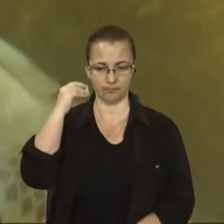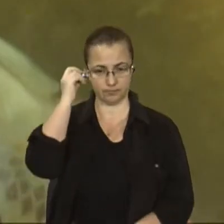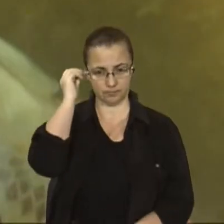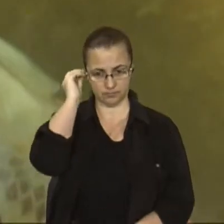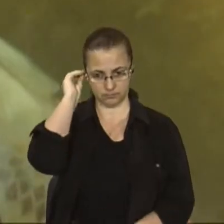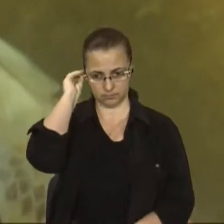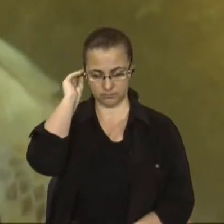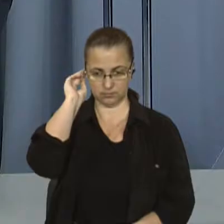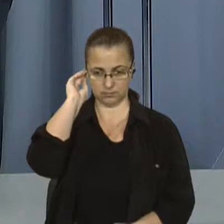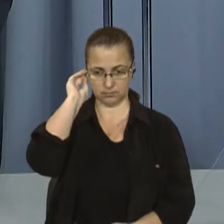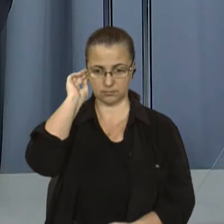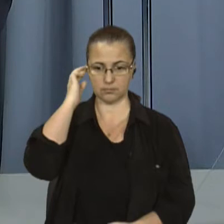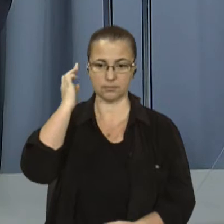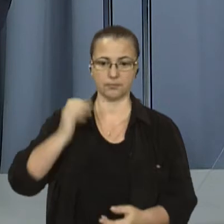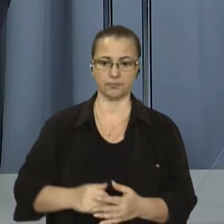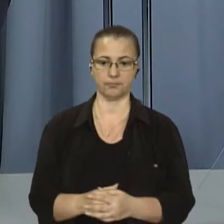Суспільному, Львів.